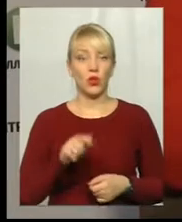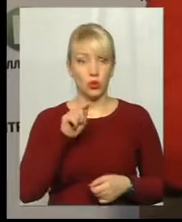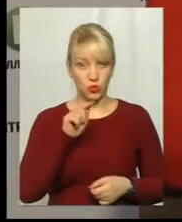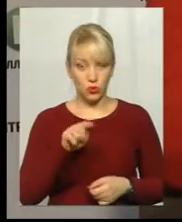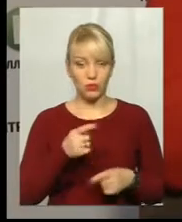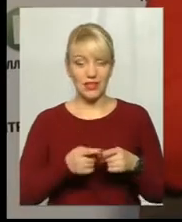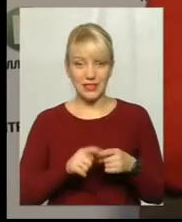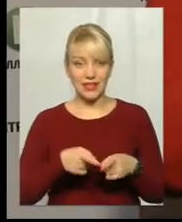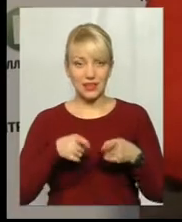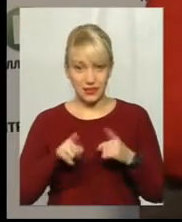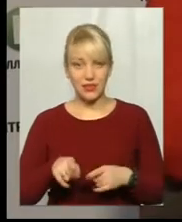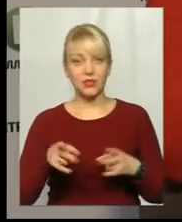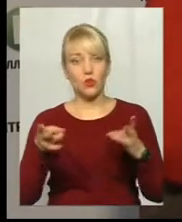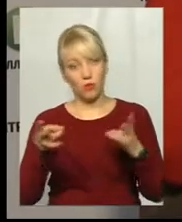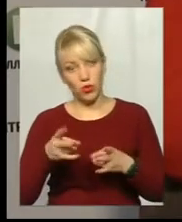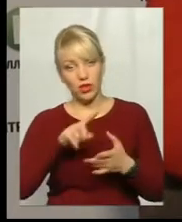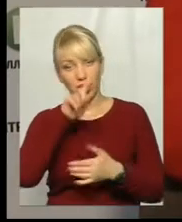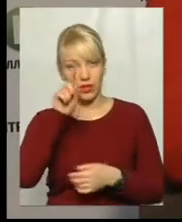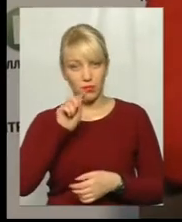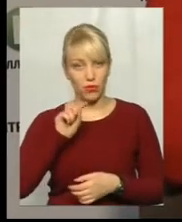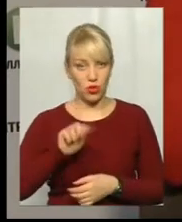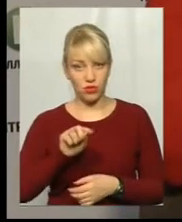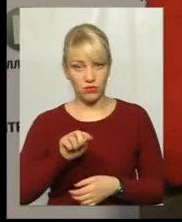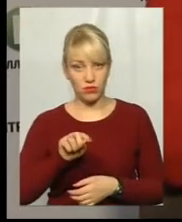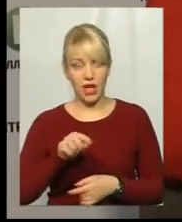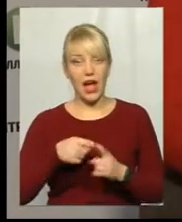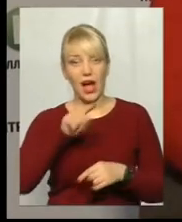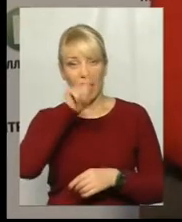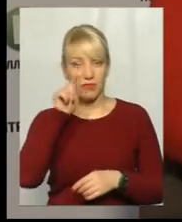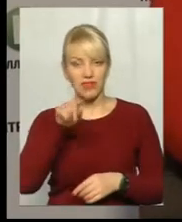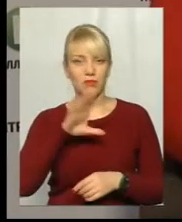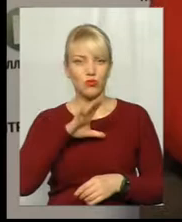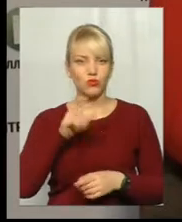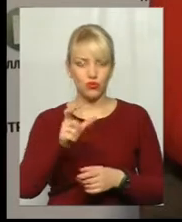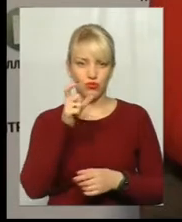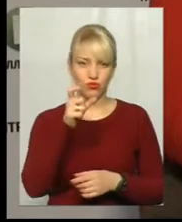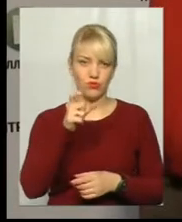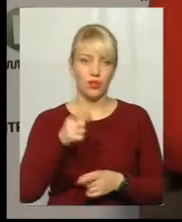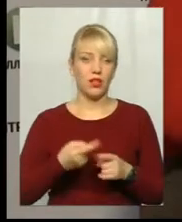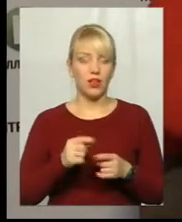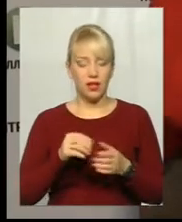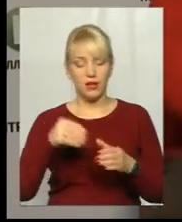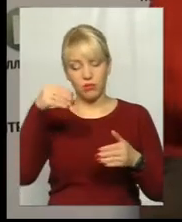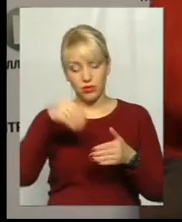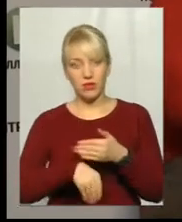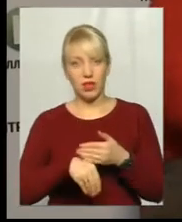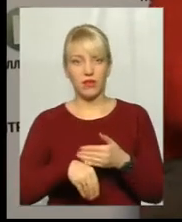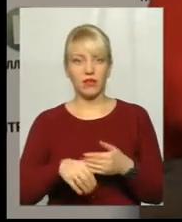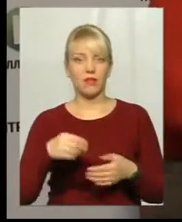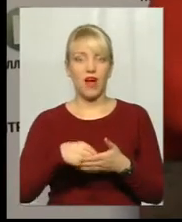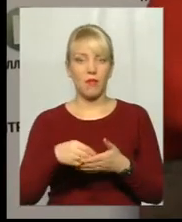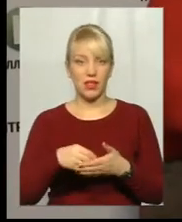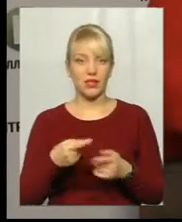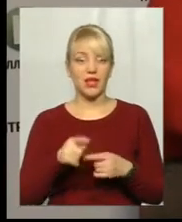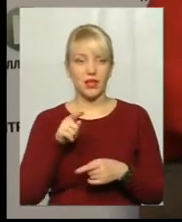потрібне? Великий жирний знак запитання і покласти її в гаманця. От власне гаманець,